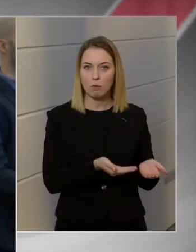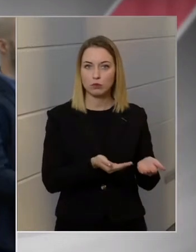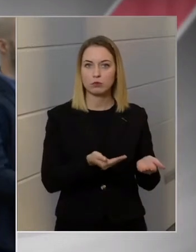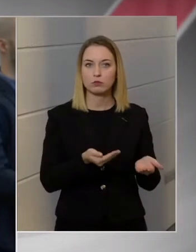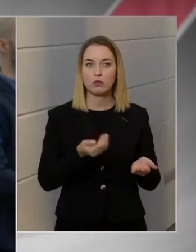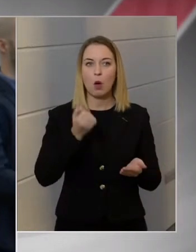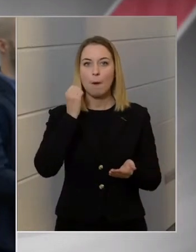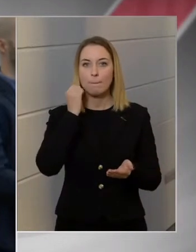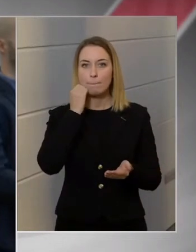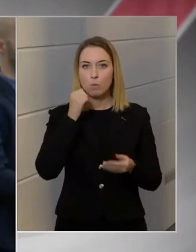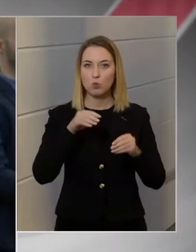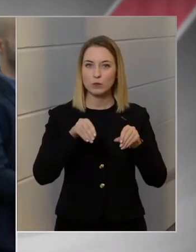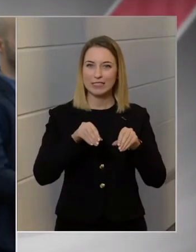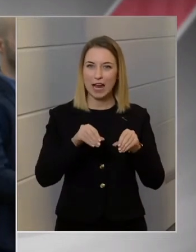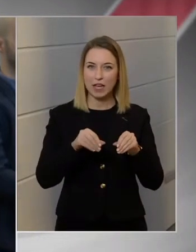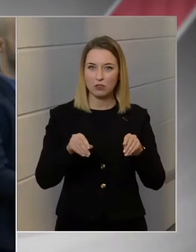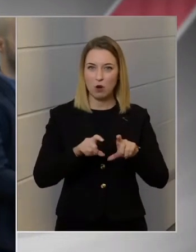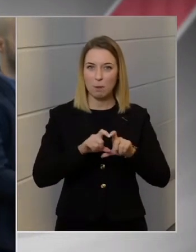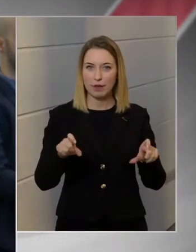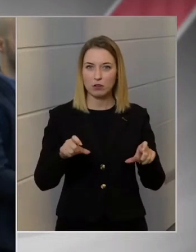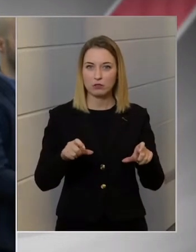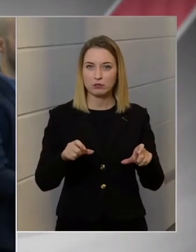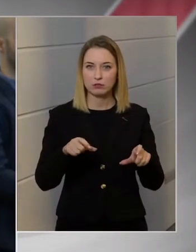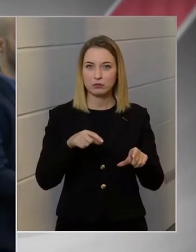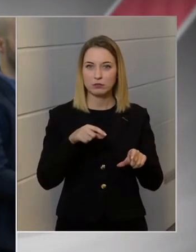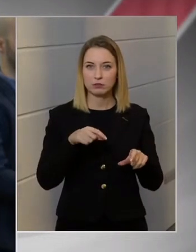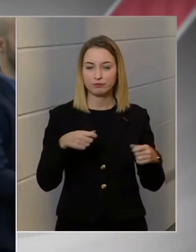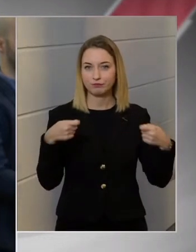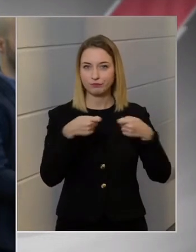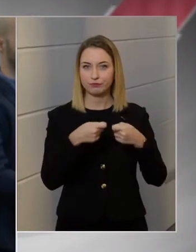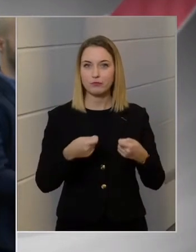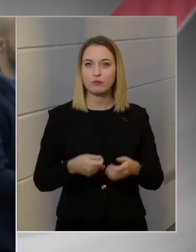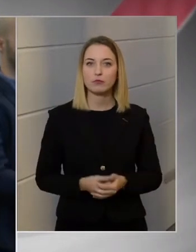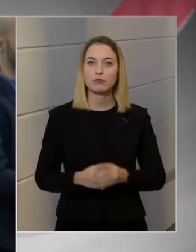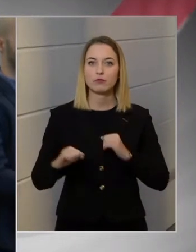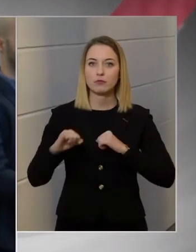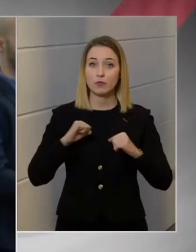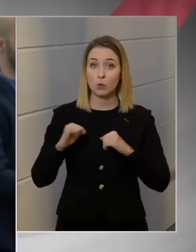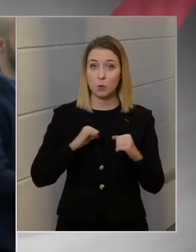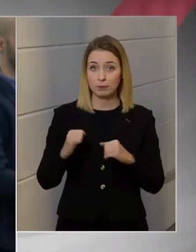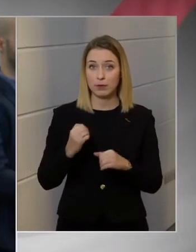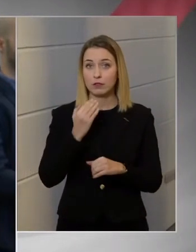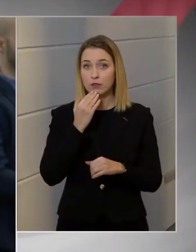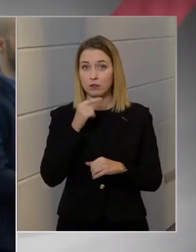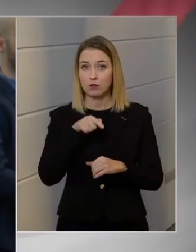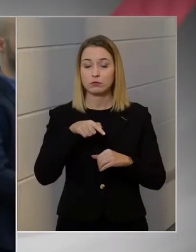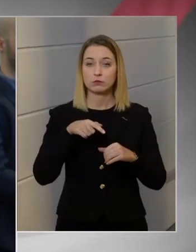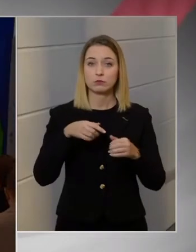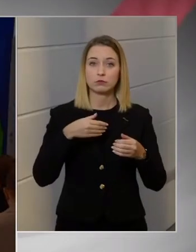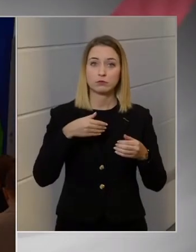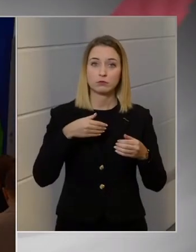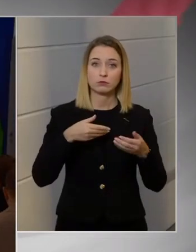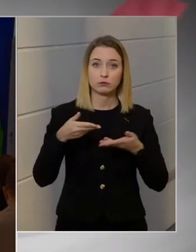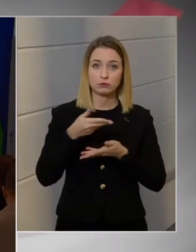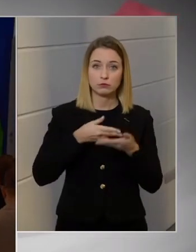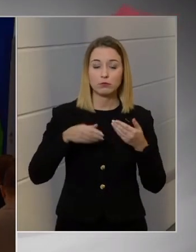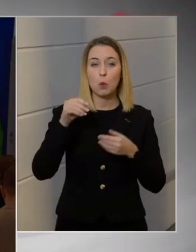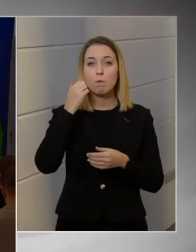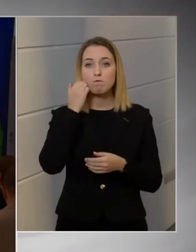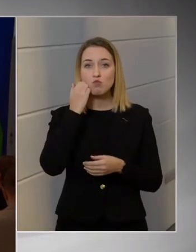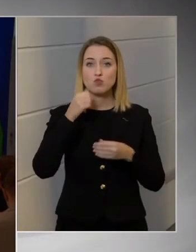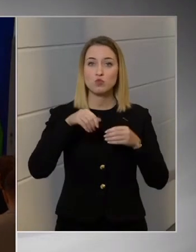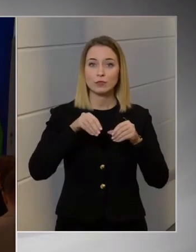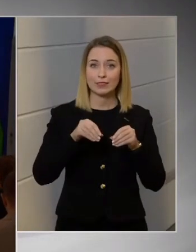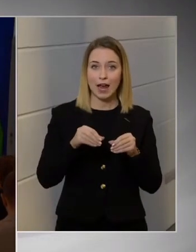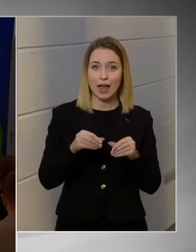műtrágyapiacon való karterezésért. Kívának a kormánya ezben a műtrágyapiacon valamilyen lépést tenni, a jövőben ne